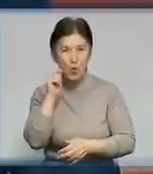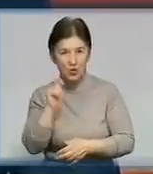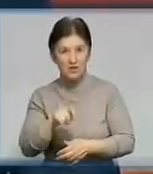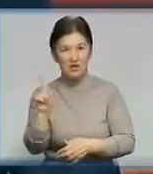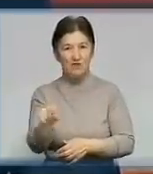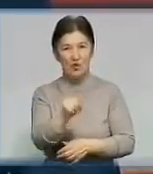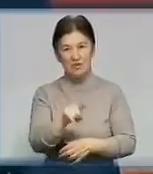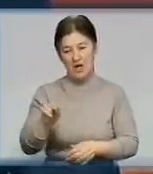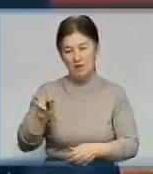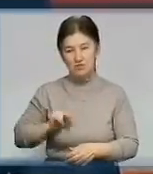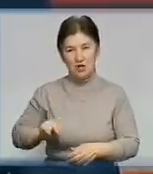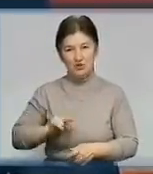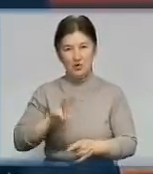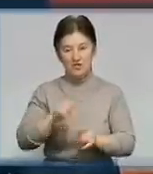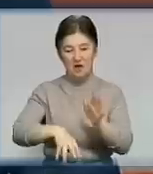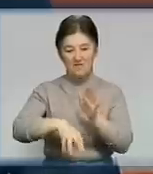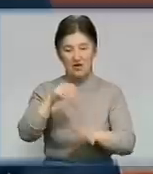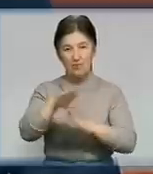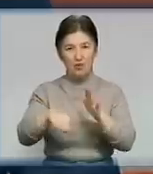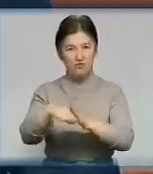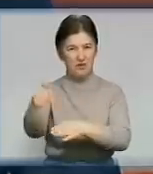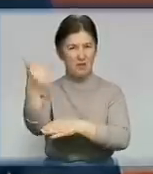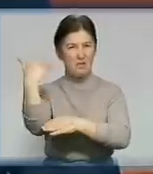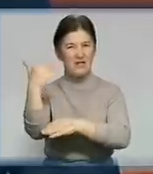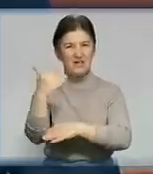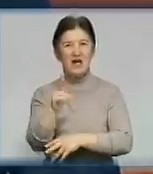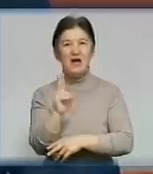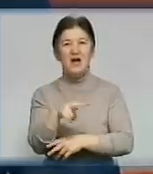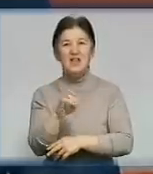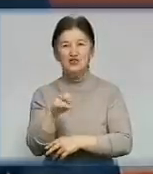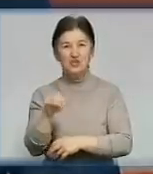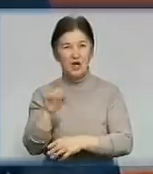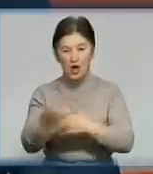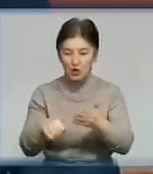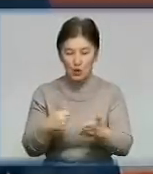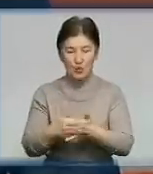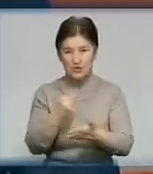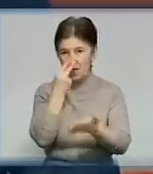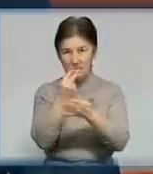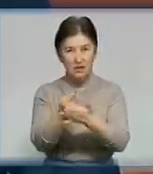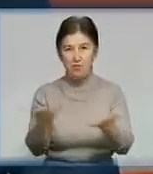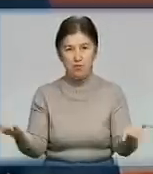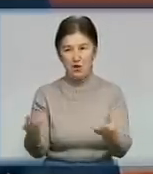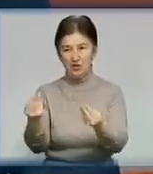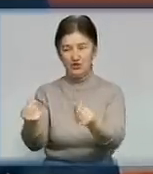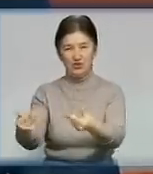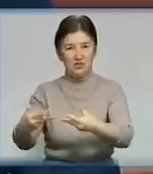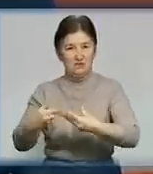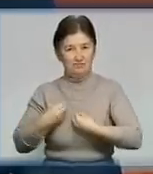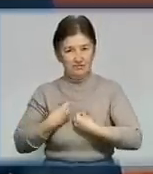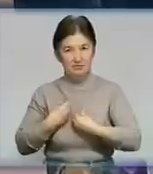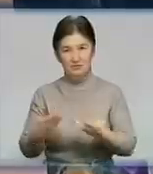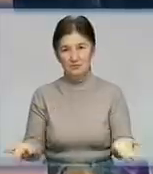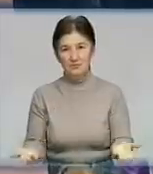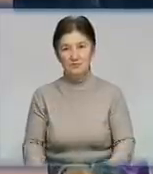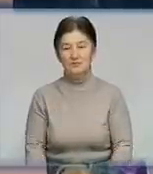Вони працювали на виборчих дільницях під знаменами партії Кличка. Люди, кажуть, і досі не побачили обіцяних грошей за вибори. Подробиці знає Ігор В